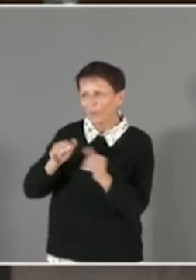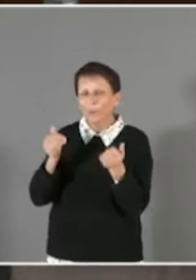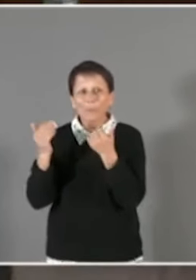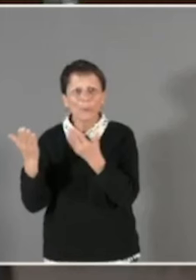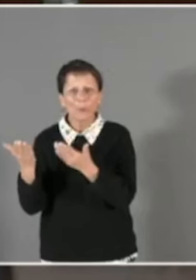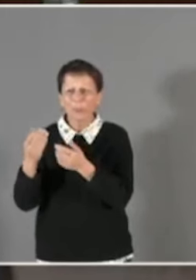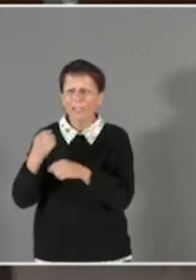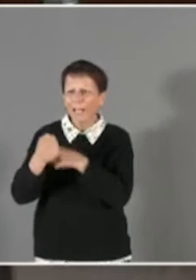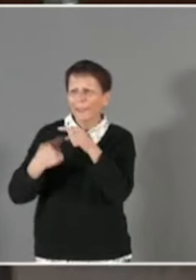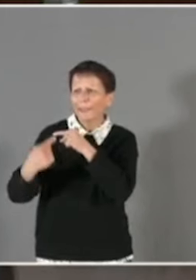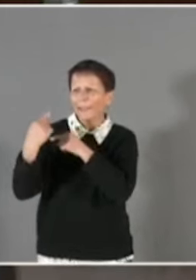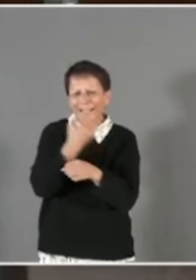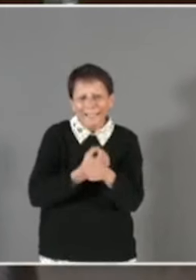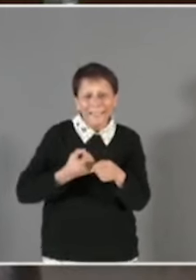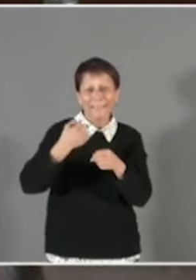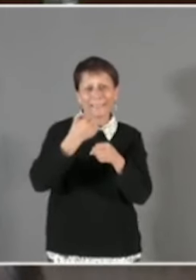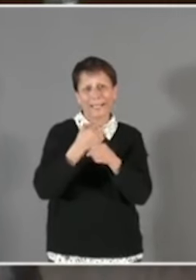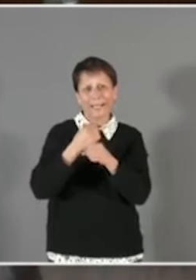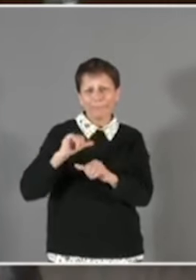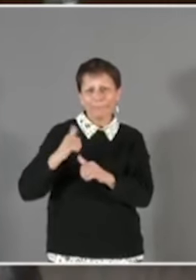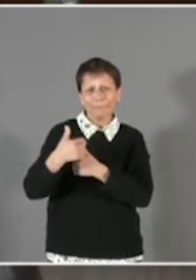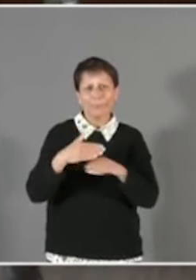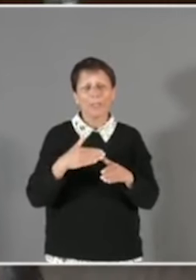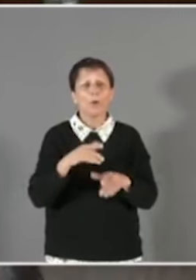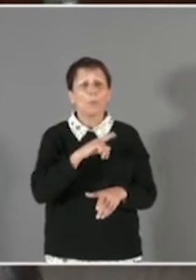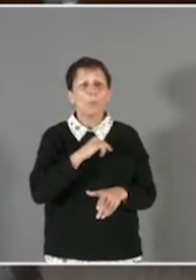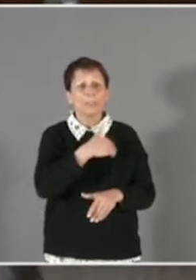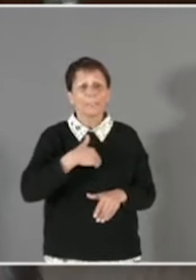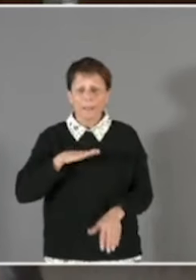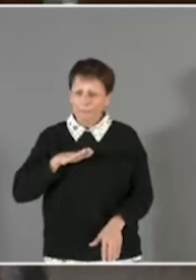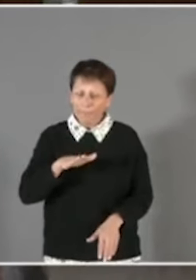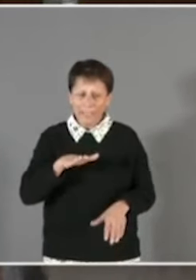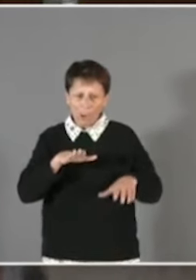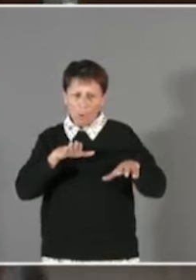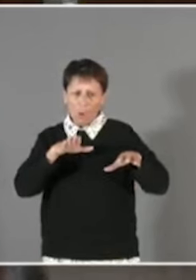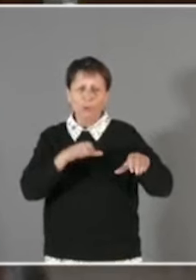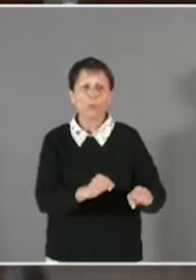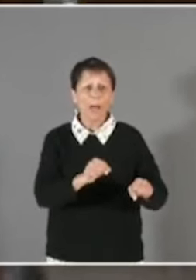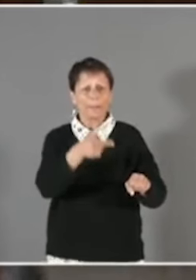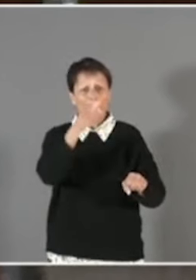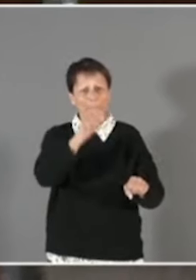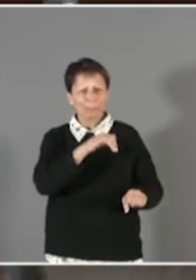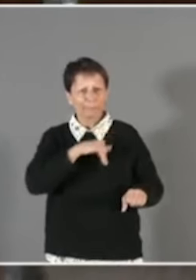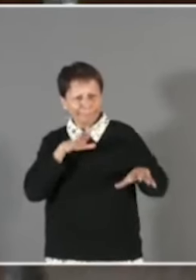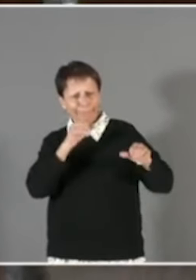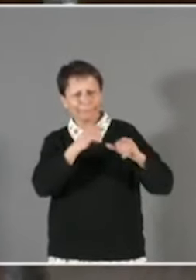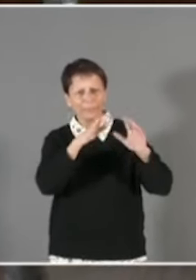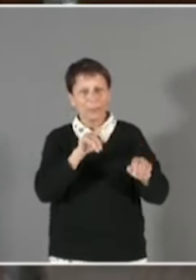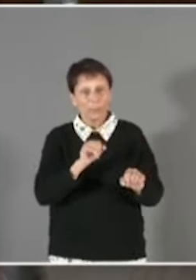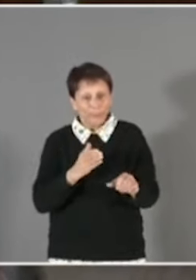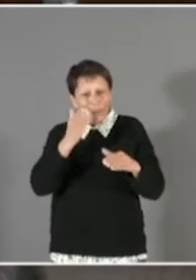d'il y a quelques années que de créer une brigade de la police municipale réservée aux squats ou aux squatteurs qui pourrait intervenir